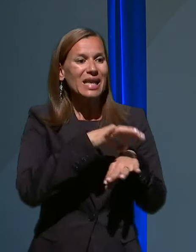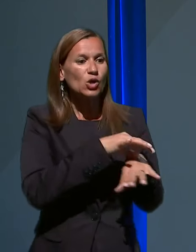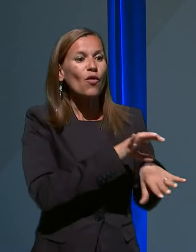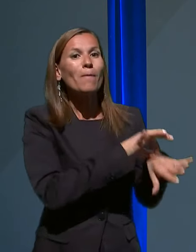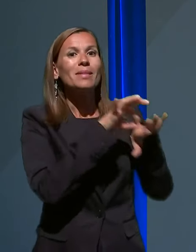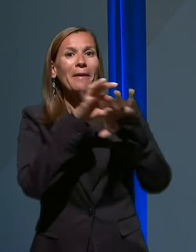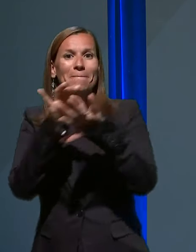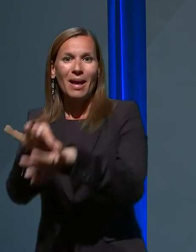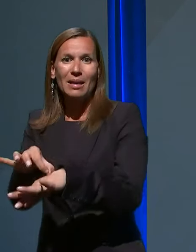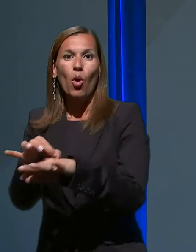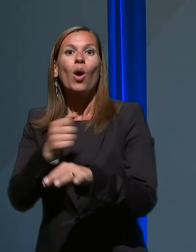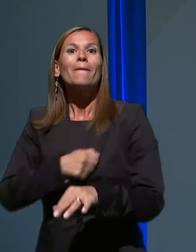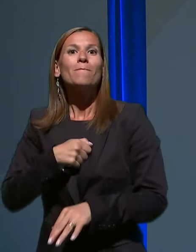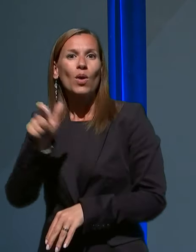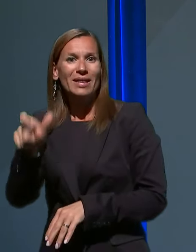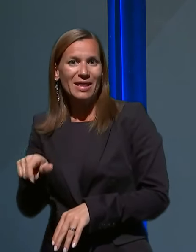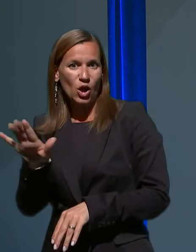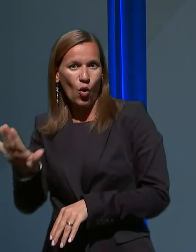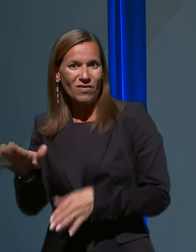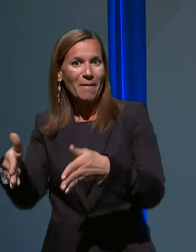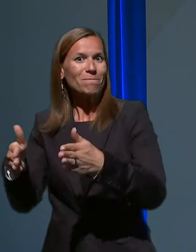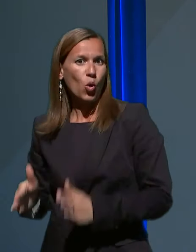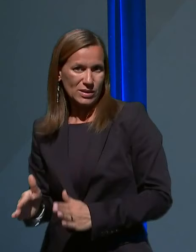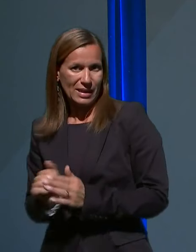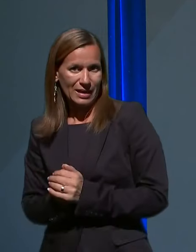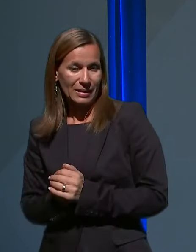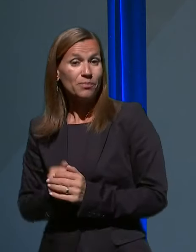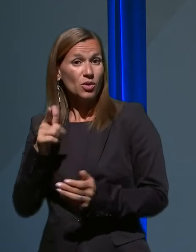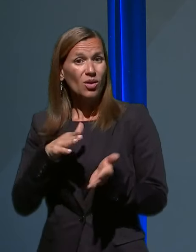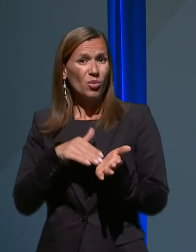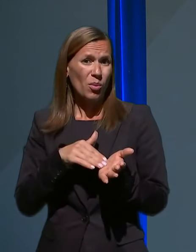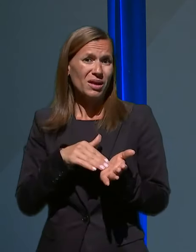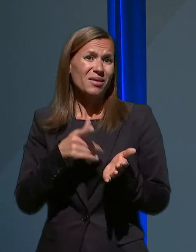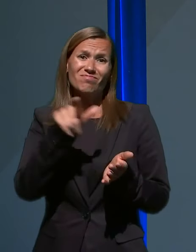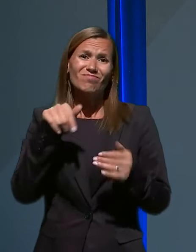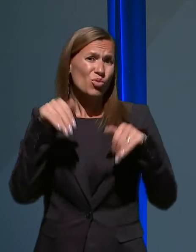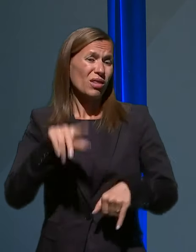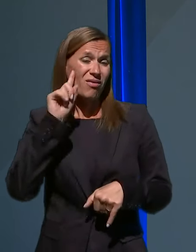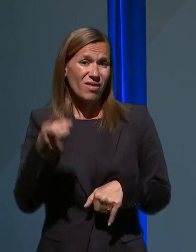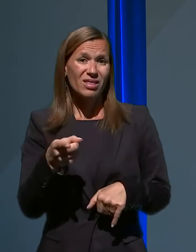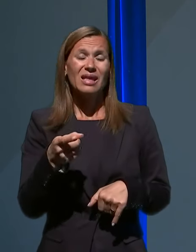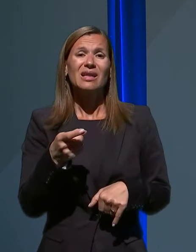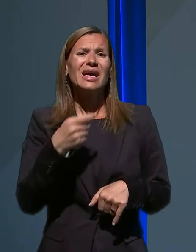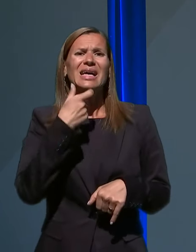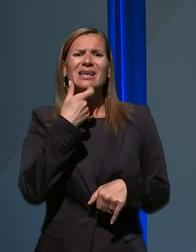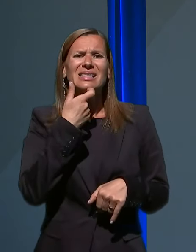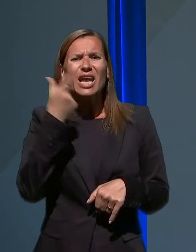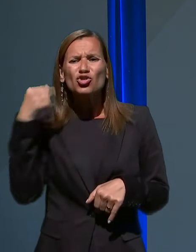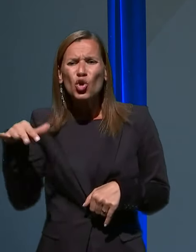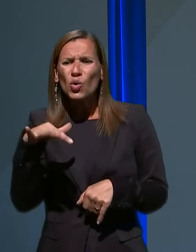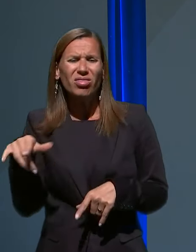posteli. Namreč morate vedeti, da ti starejši ljudje, bolnica ni prijazen kraj.